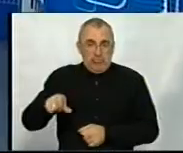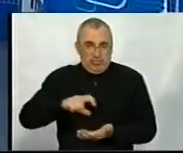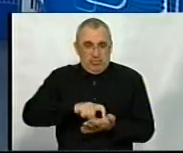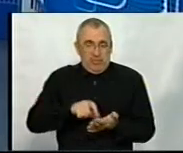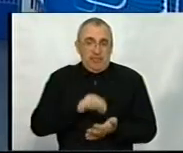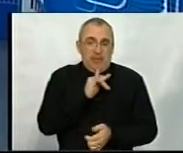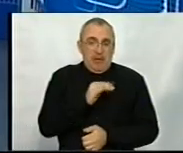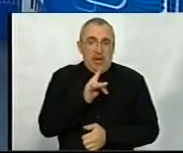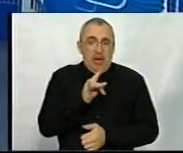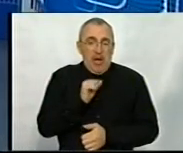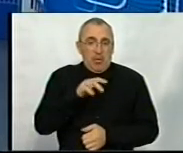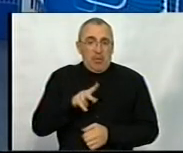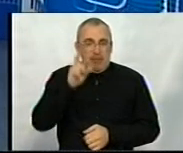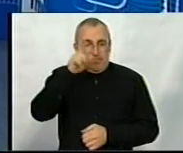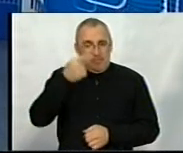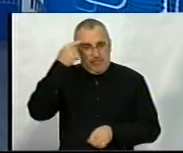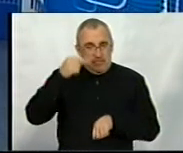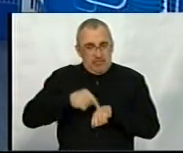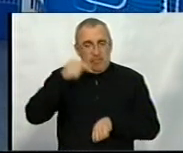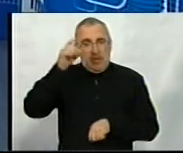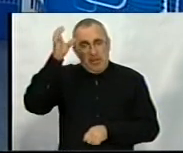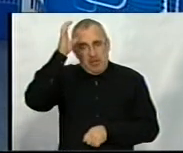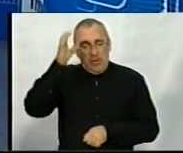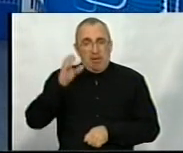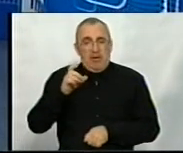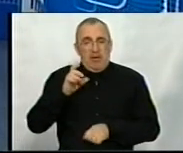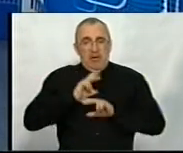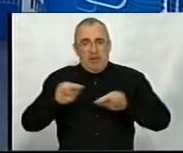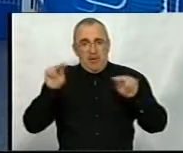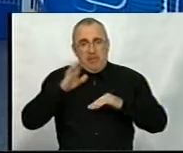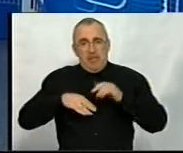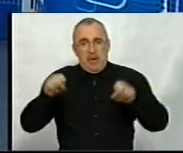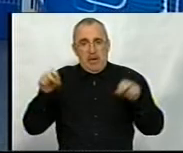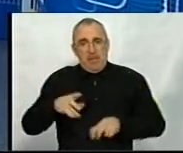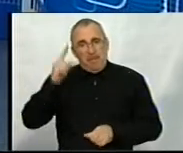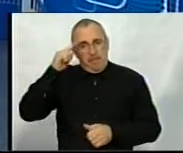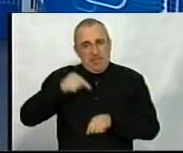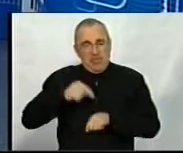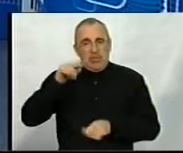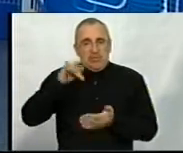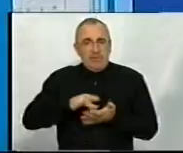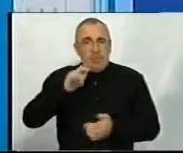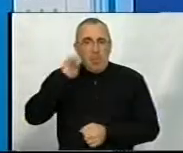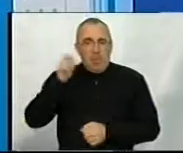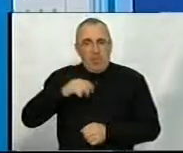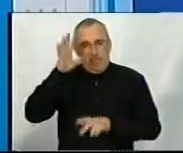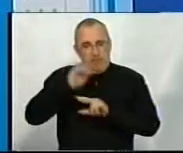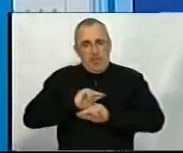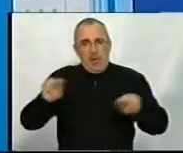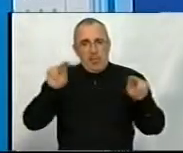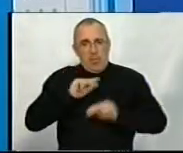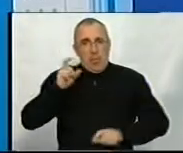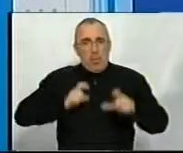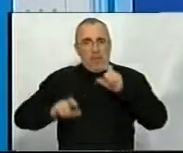Іриною Радул, кандидаткою психологічних наук, доценткою кафедри практичної психології Центральноукраїнського державного педагогічного